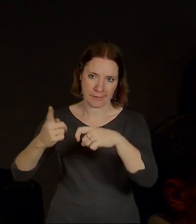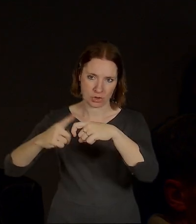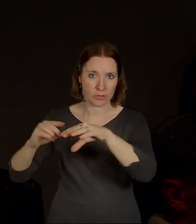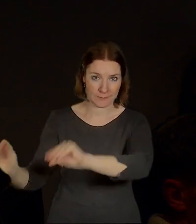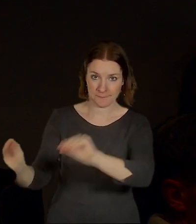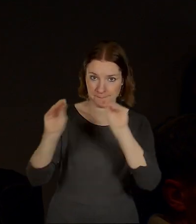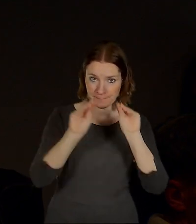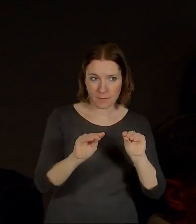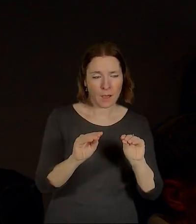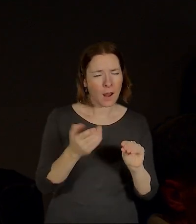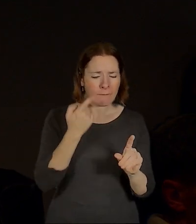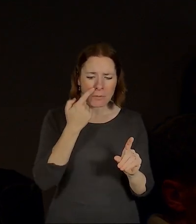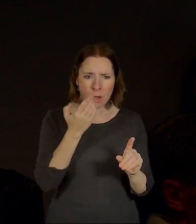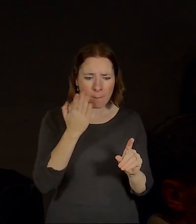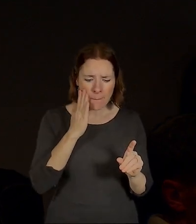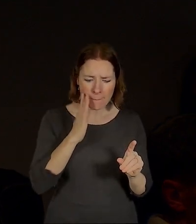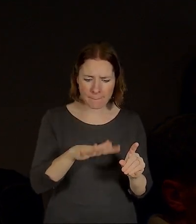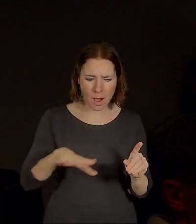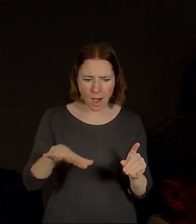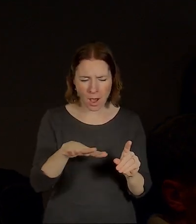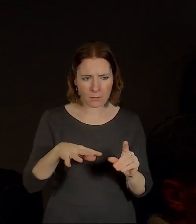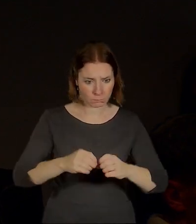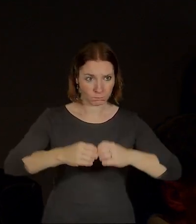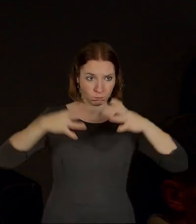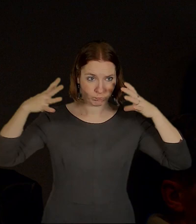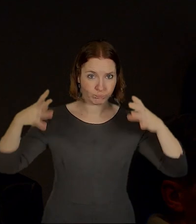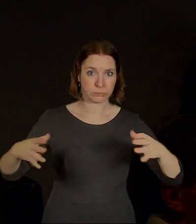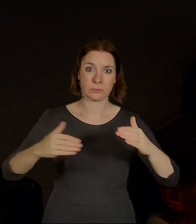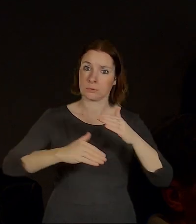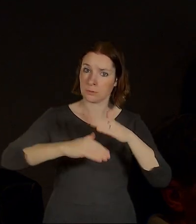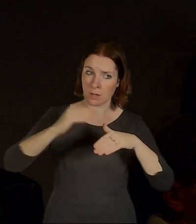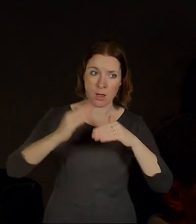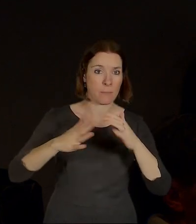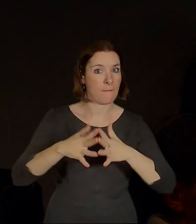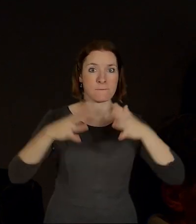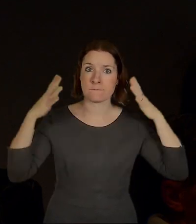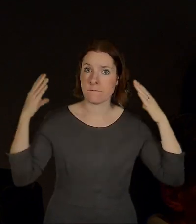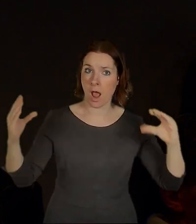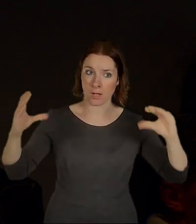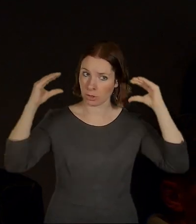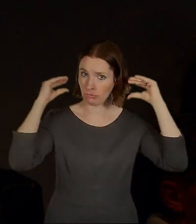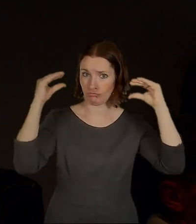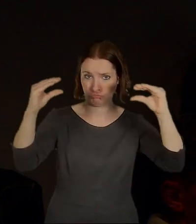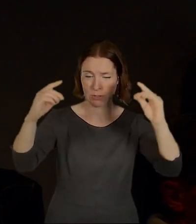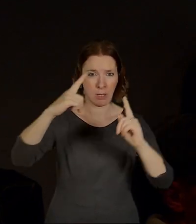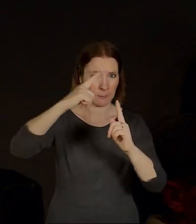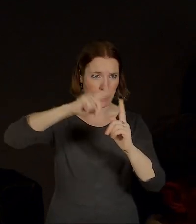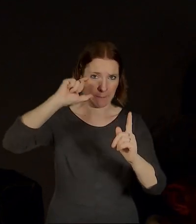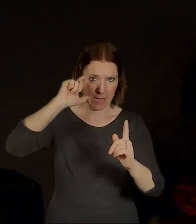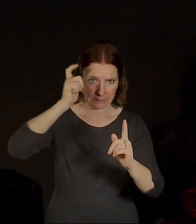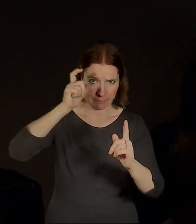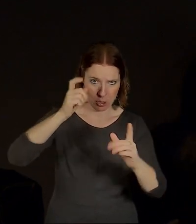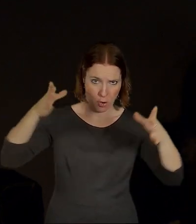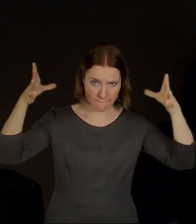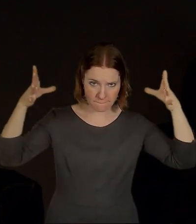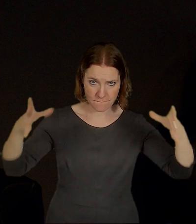plánech je celoměstský významná stavba. Bedna jako hrom tam stojí naproti